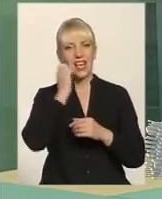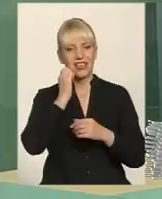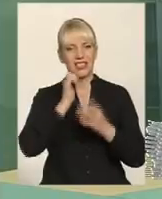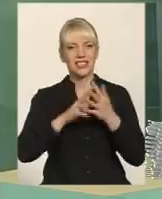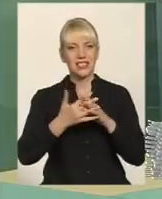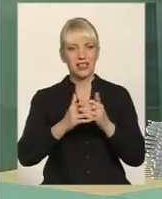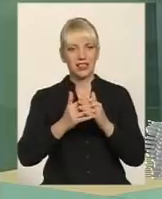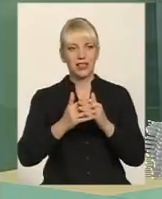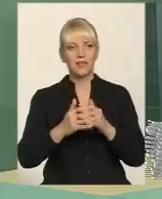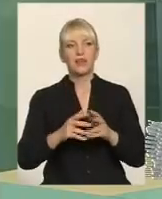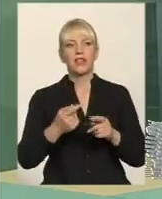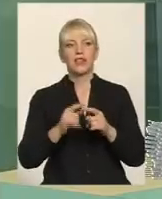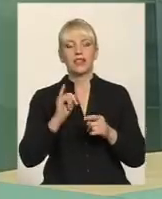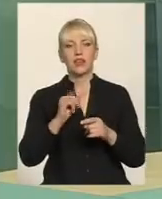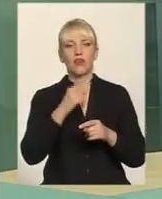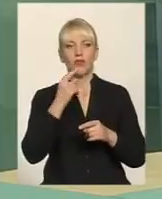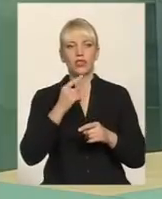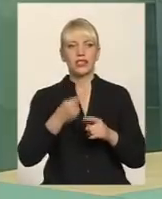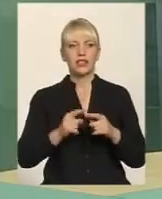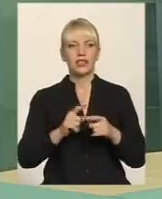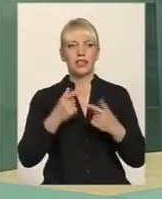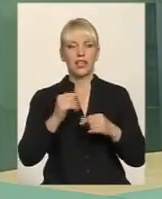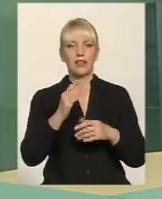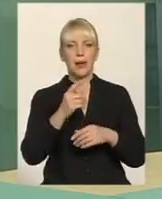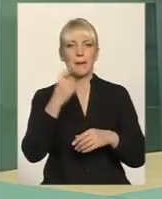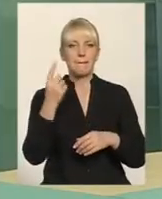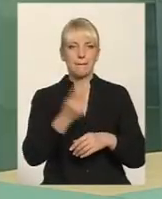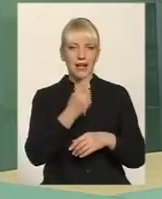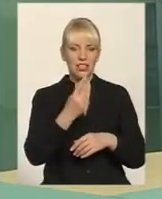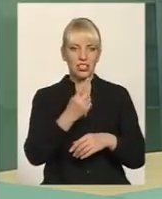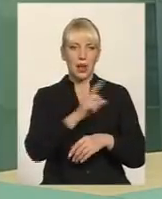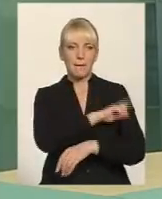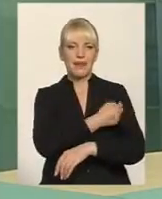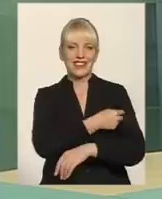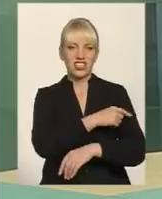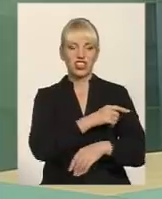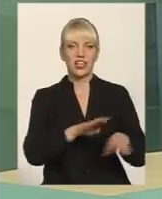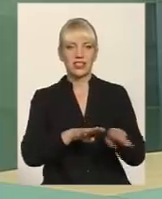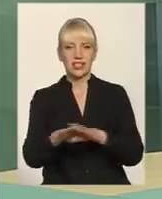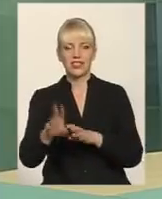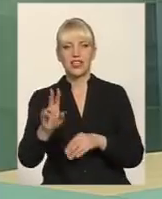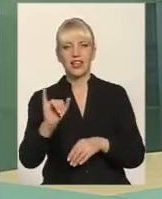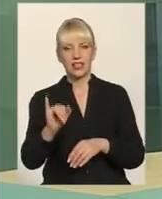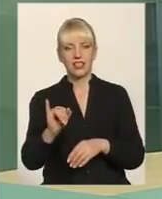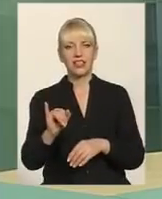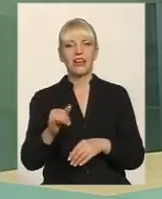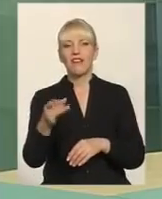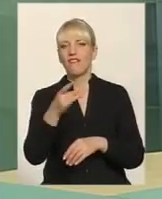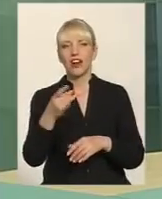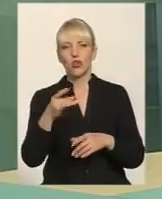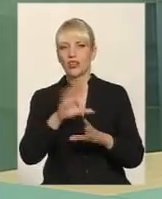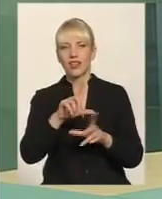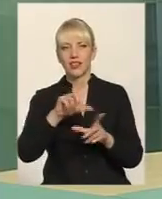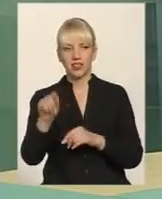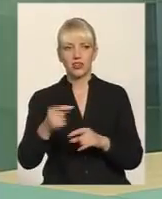для них це перша медична інстанція і остання. Тому що вони навіть в район вже не їдуть. То там вікна дує, з даху стелі